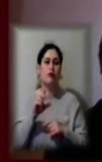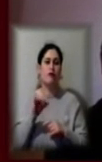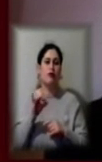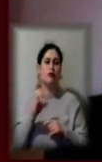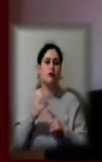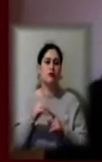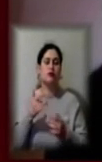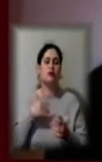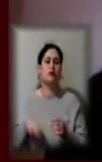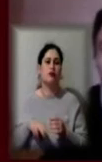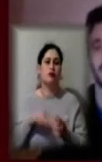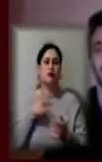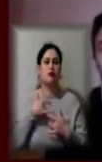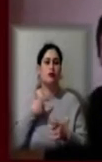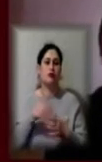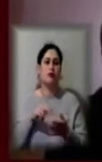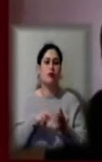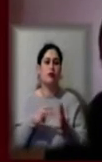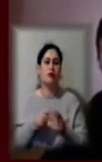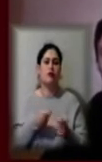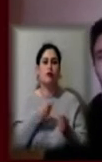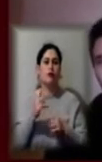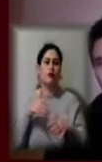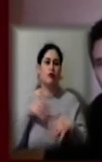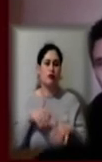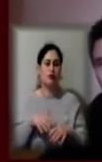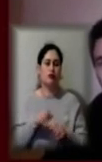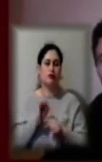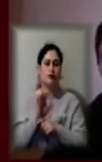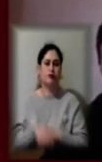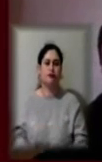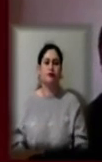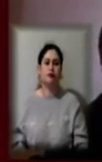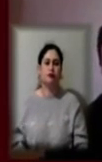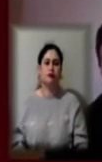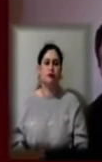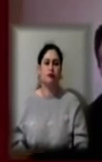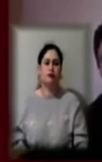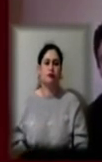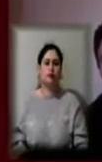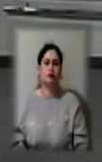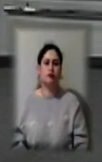виставу планують повести на фестивалю Грузію. Ксенія Сіліна, Влад Купрєєв, новини на Суспільному, Херсон.